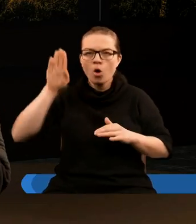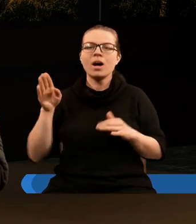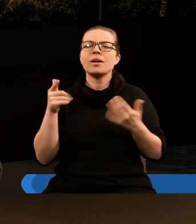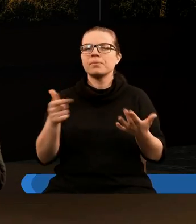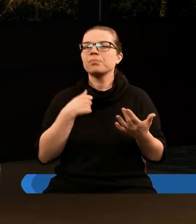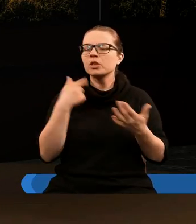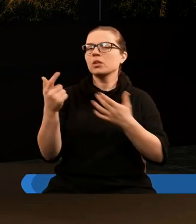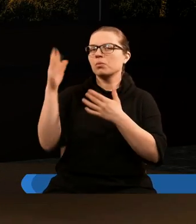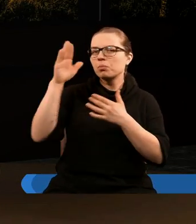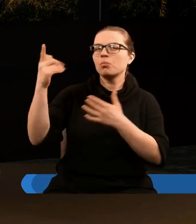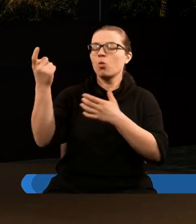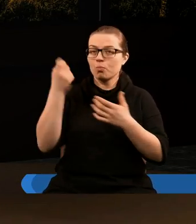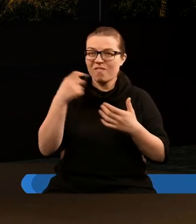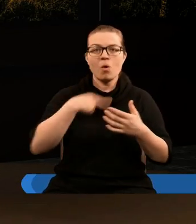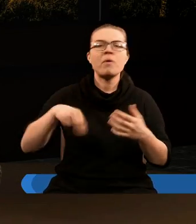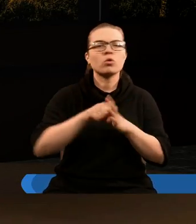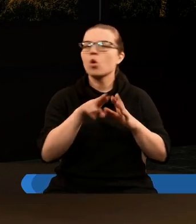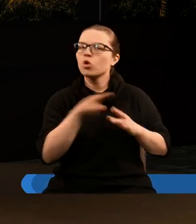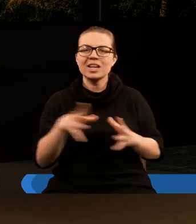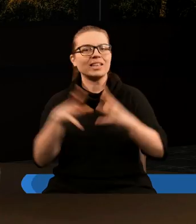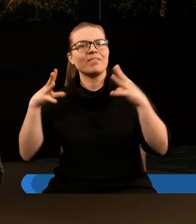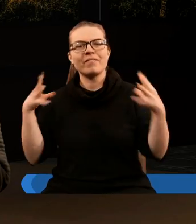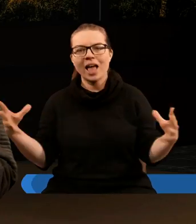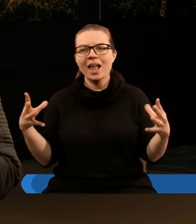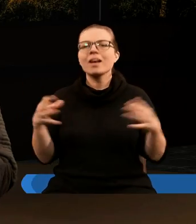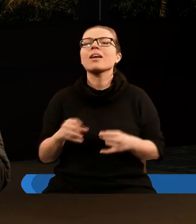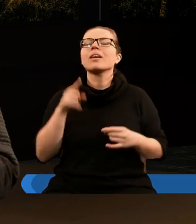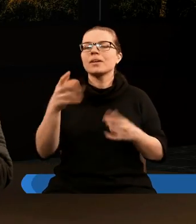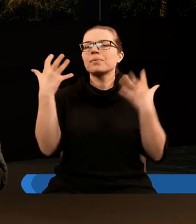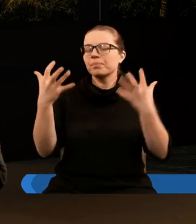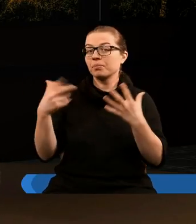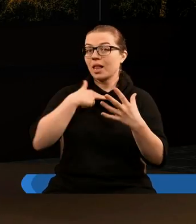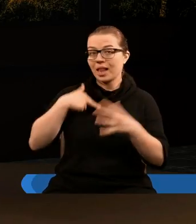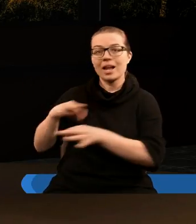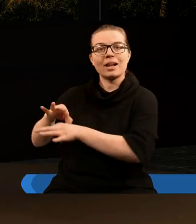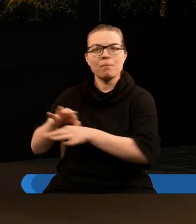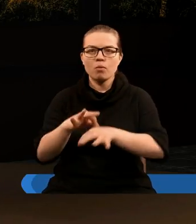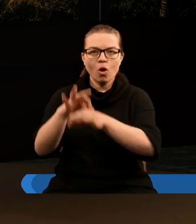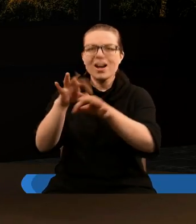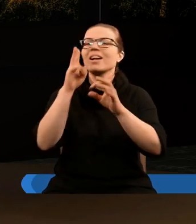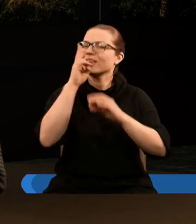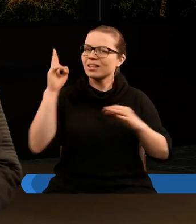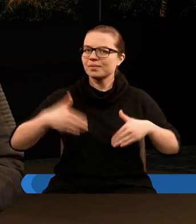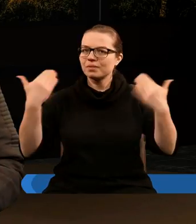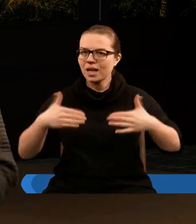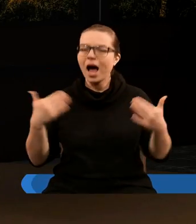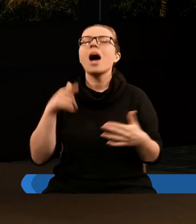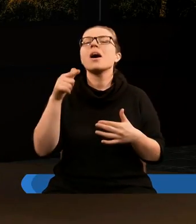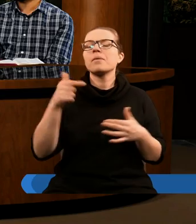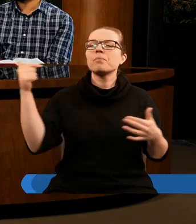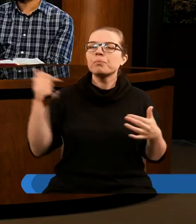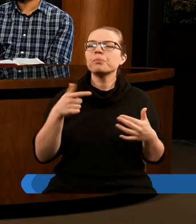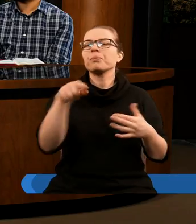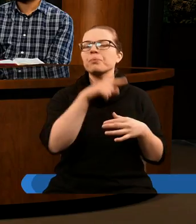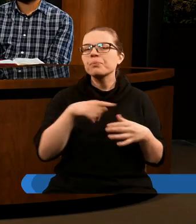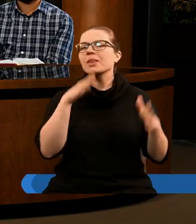Wydaje mi się, że Pan Bóg powołuje nas do rzeczy wielkich i chce w nich nas prowadzić, dlatego musimy się